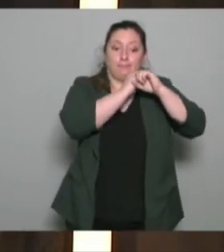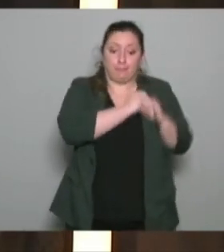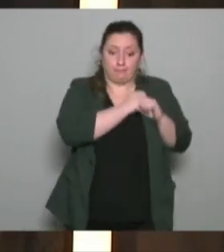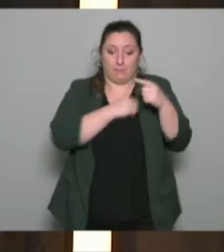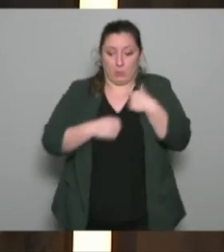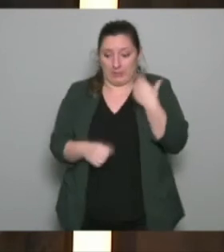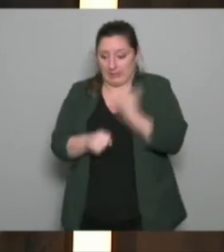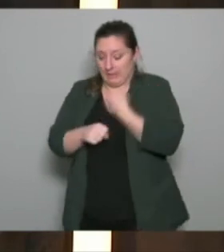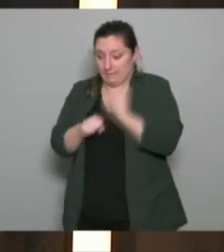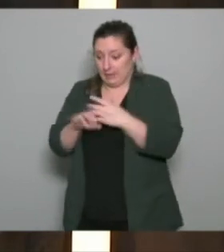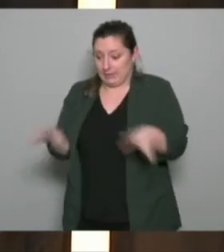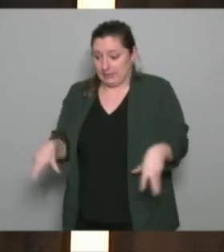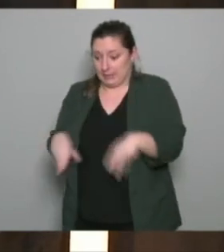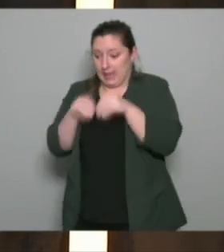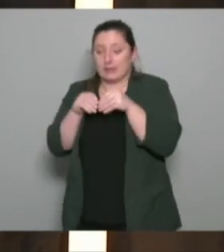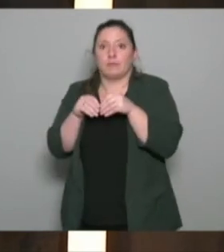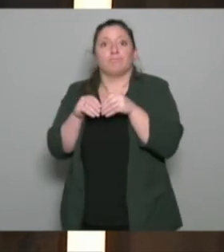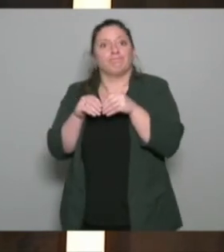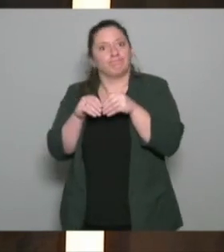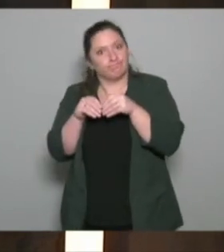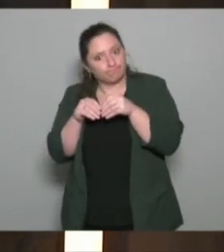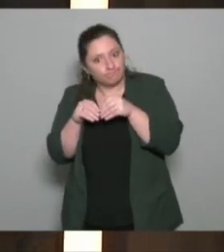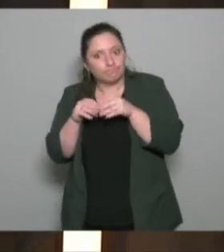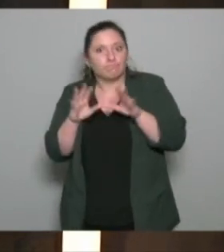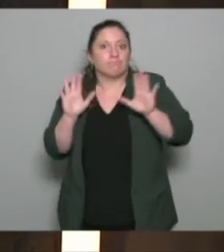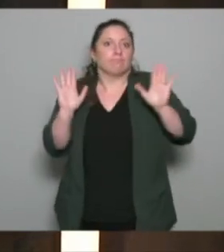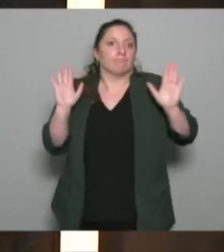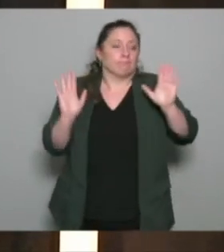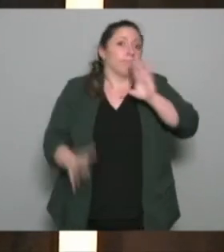alors donc je vais m'y essayer